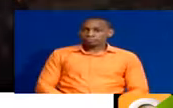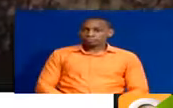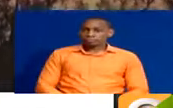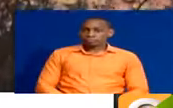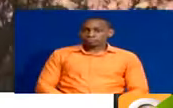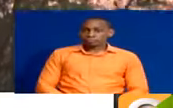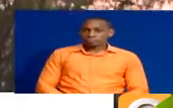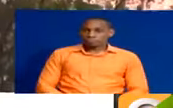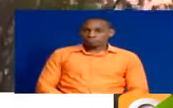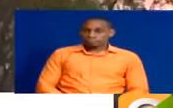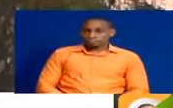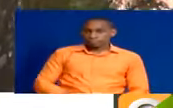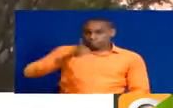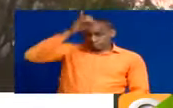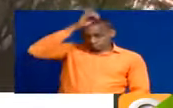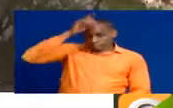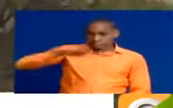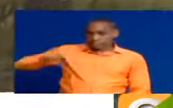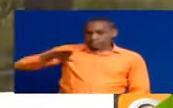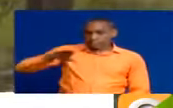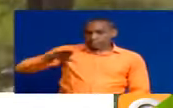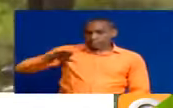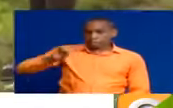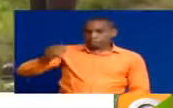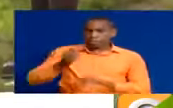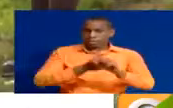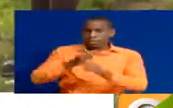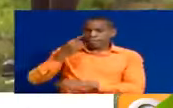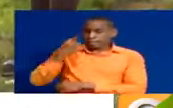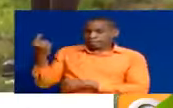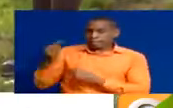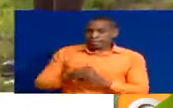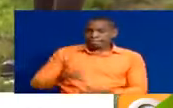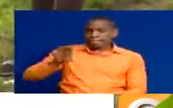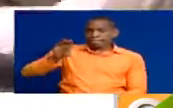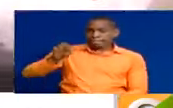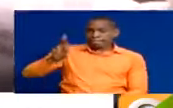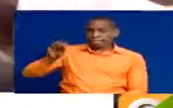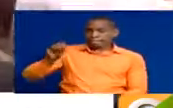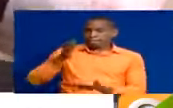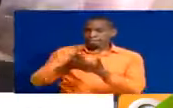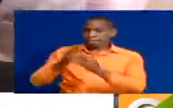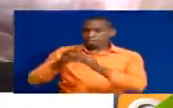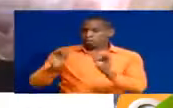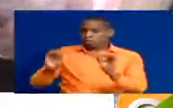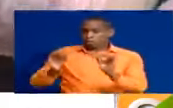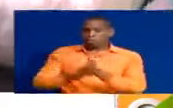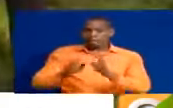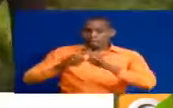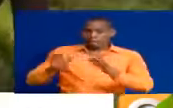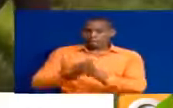Machew katika kijiji chanya mauro eneobunge landhiwa. Karo ambalo siji na lake rasmi